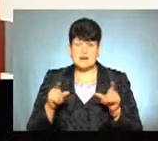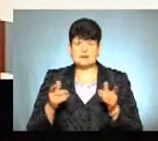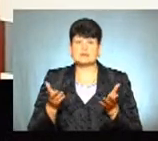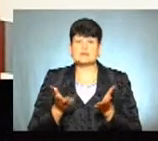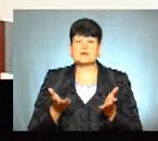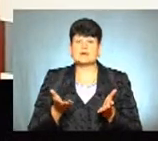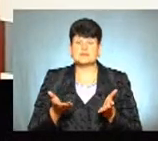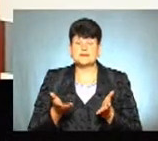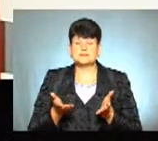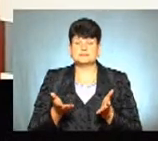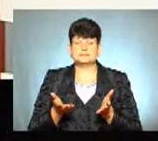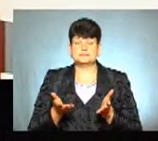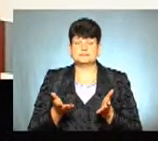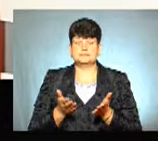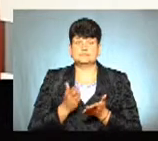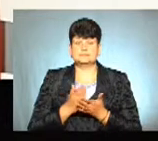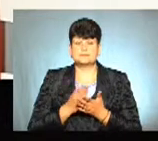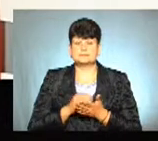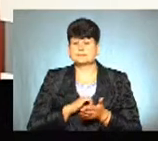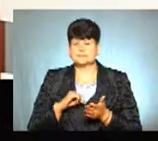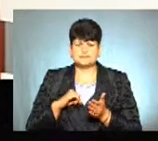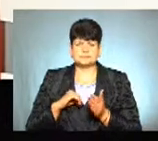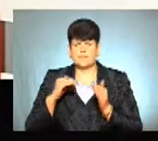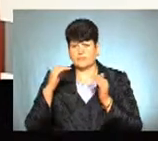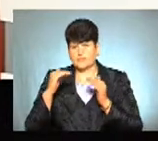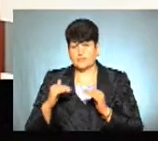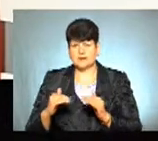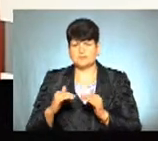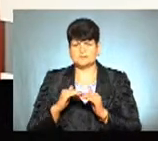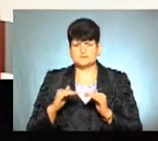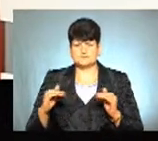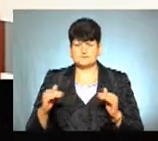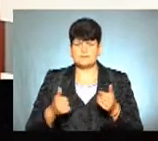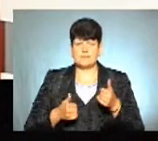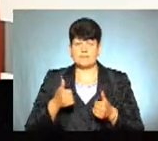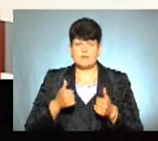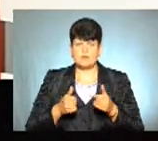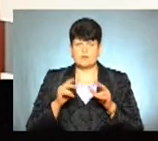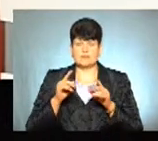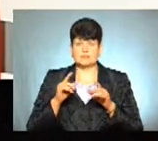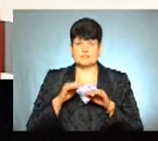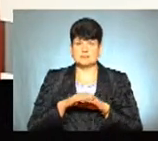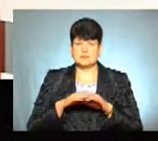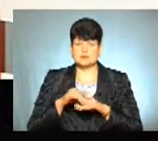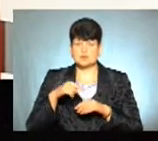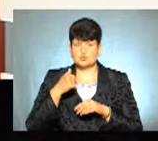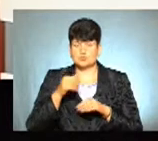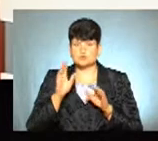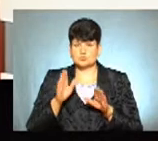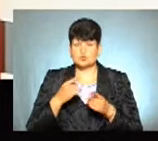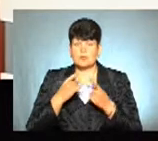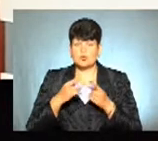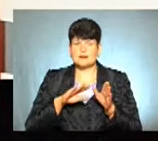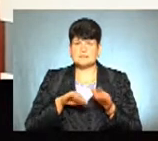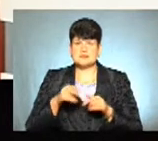які є найнижчий щабель, так, рейтингової таблиці. Цьогоріч ми будемо вже говорити після